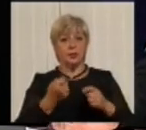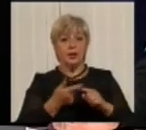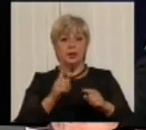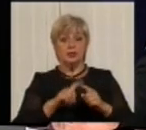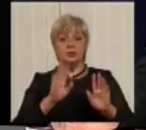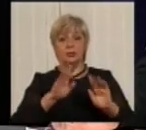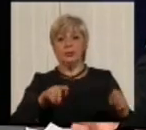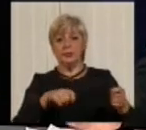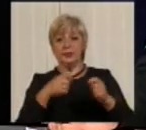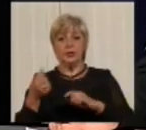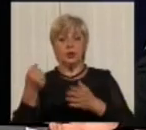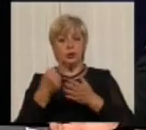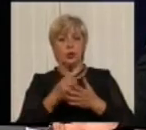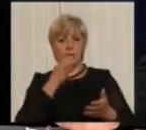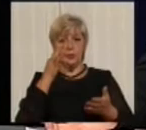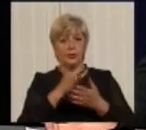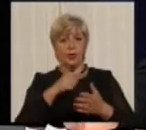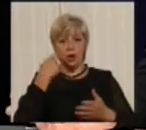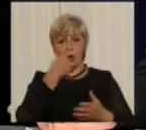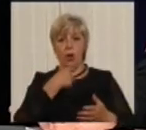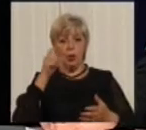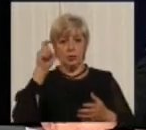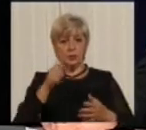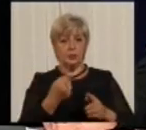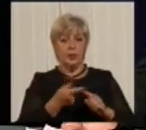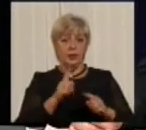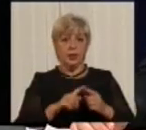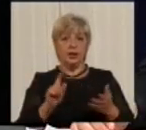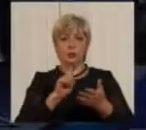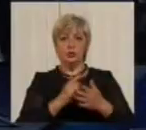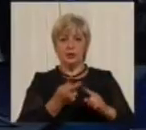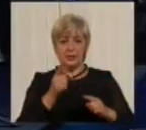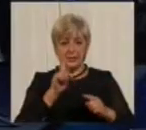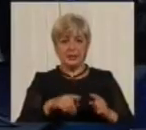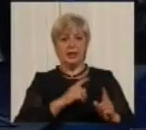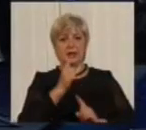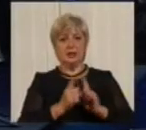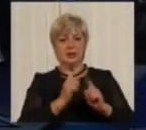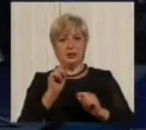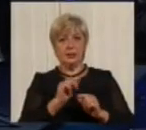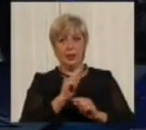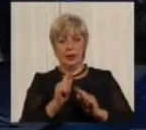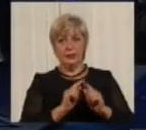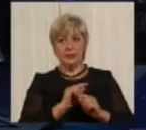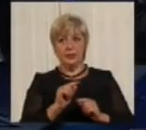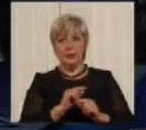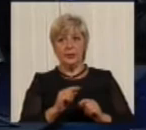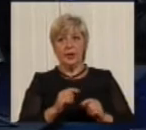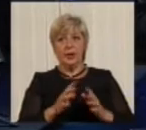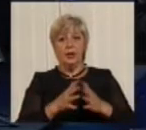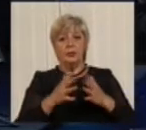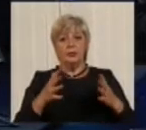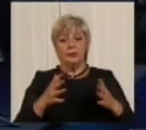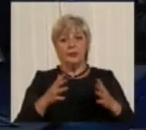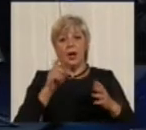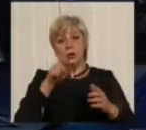відповідальної особи, яка буде зобов'язана на це відреагувати. Просто більшість, як на мене, людей, вони не знайомі з нормами. Люди можуть